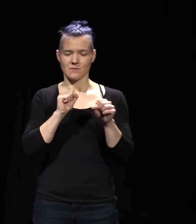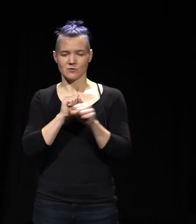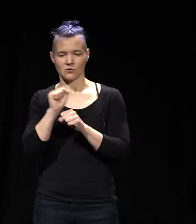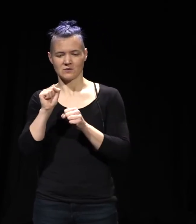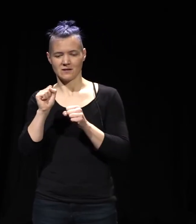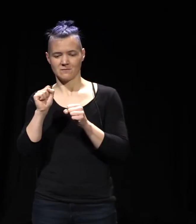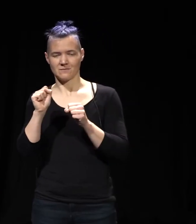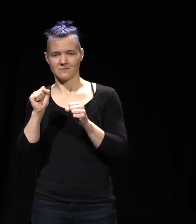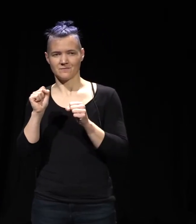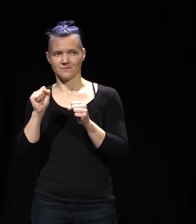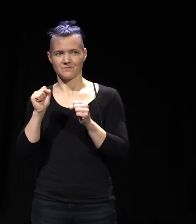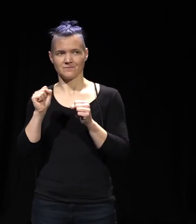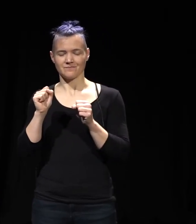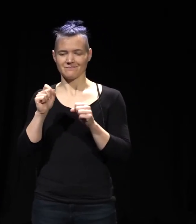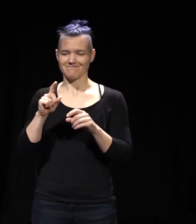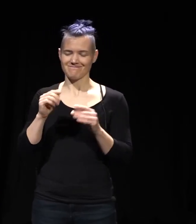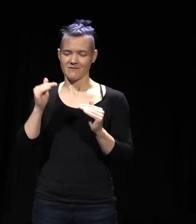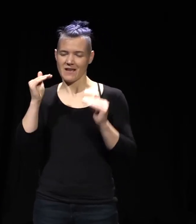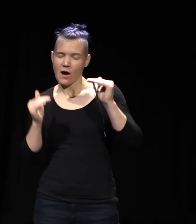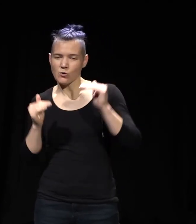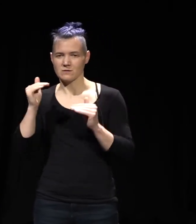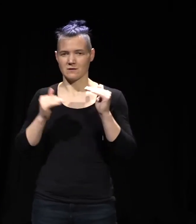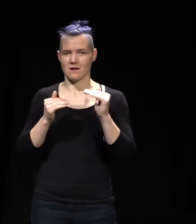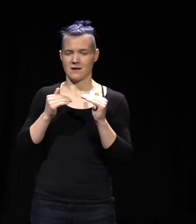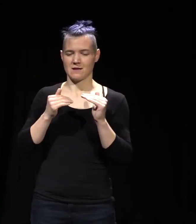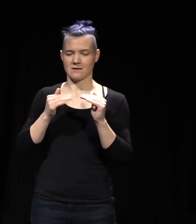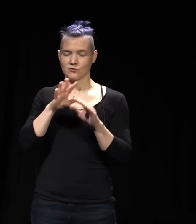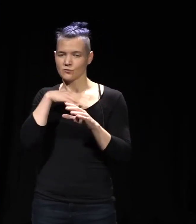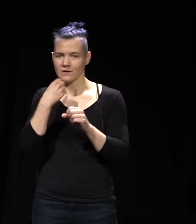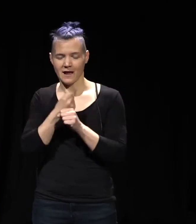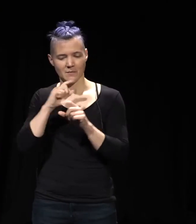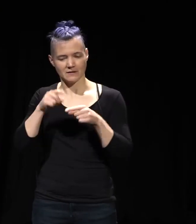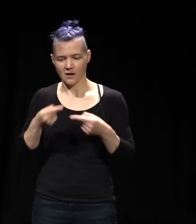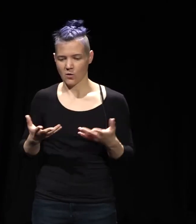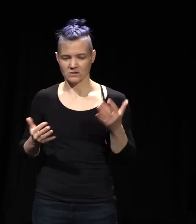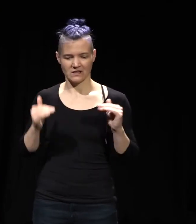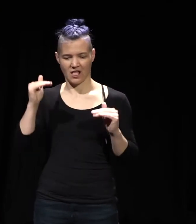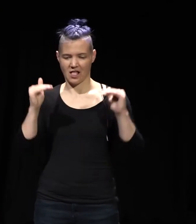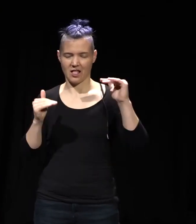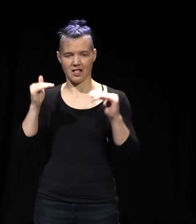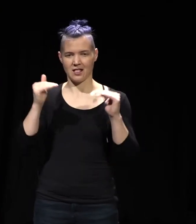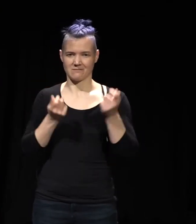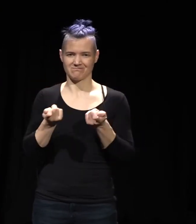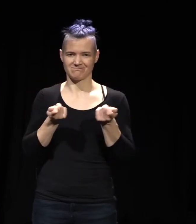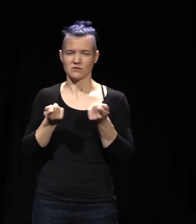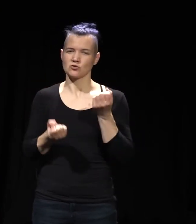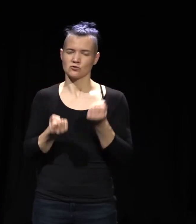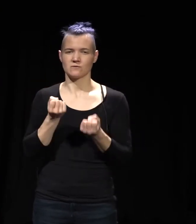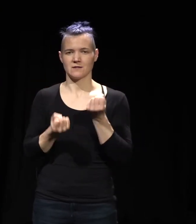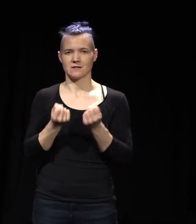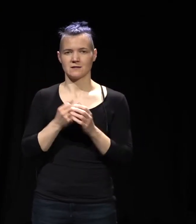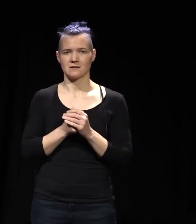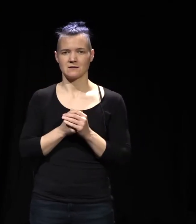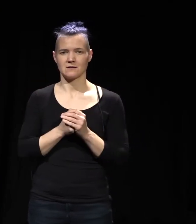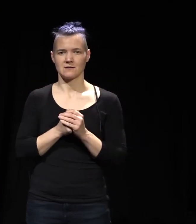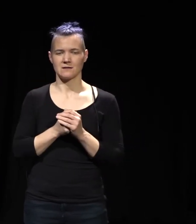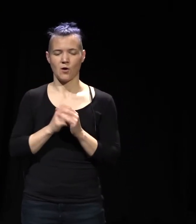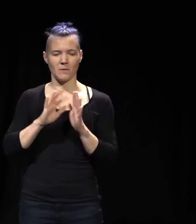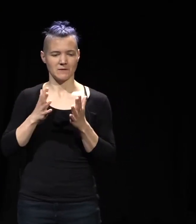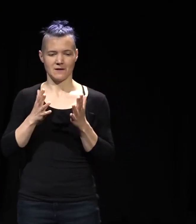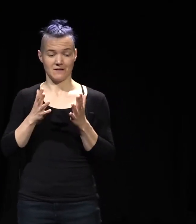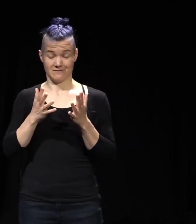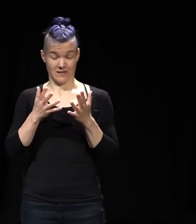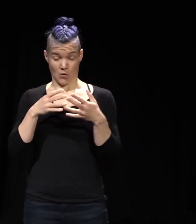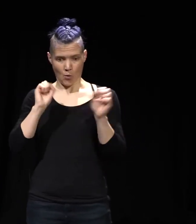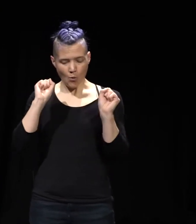-Life-Balance haben und so weiter. Es ist alles, es ist sozusagen alles richtig, aber es grenzt manchmal die Quadratur des Kreises, sozusagen allen